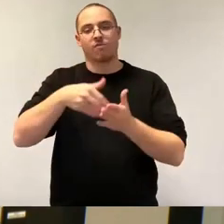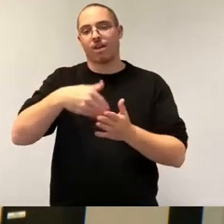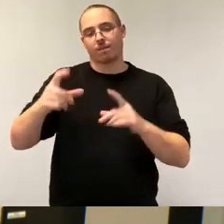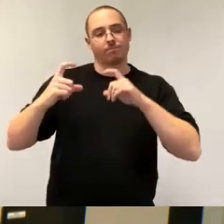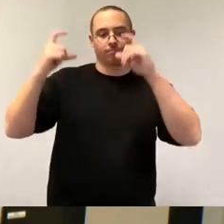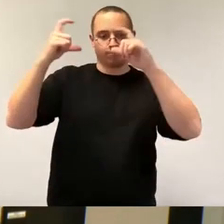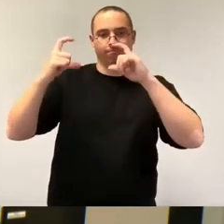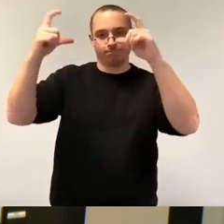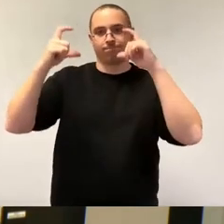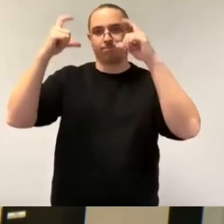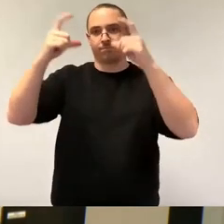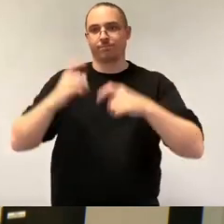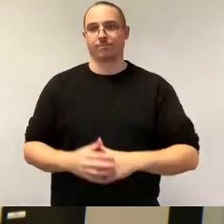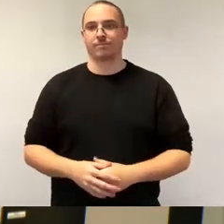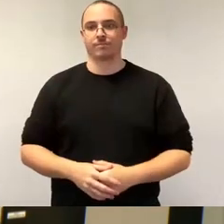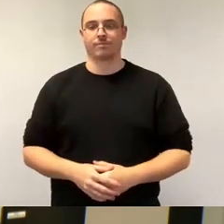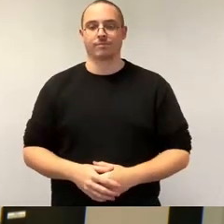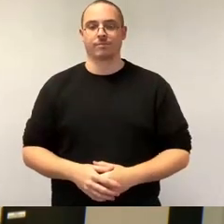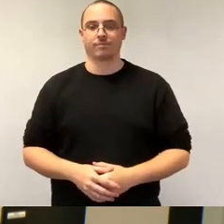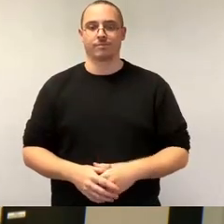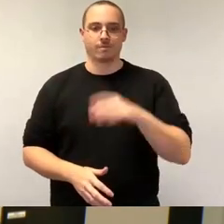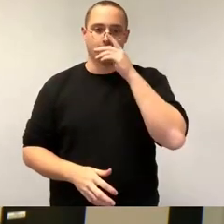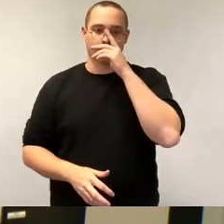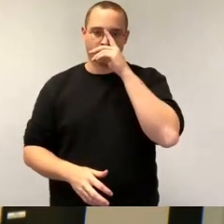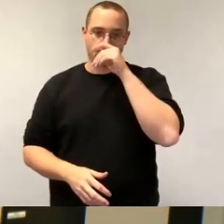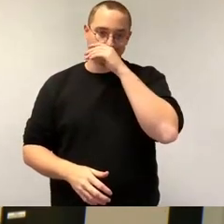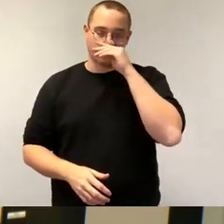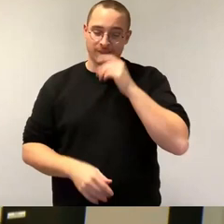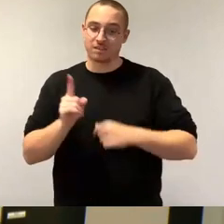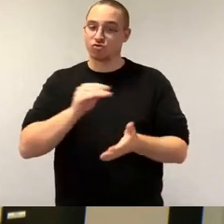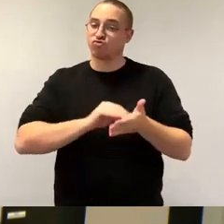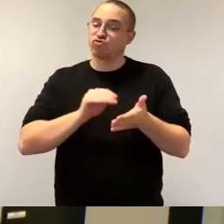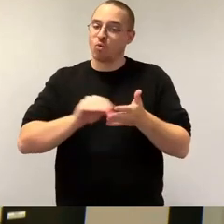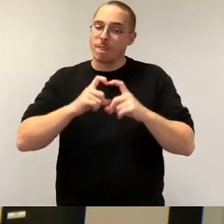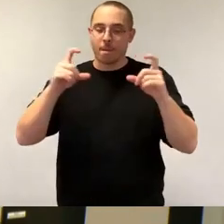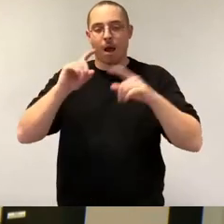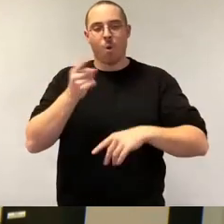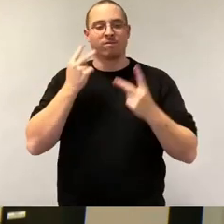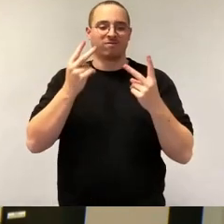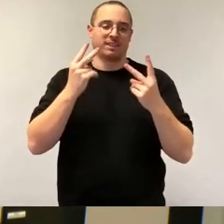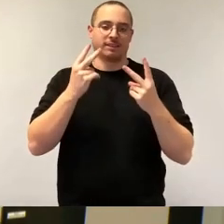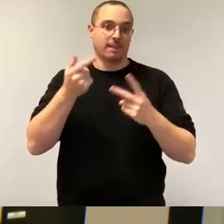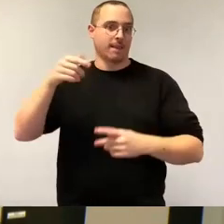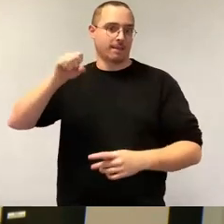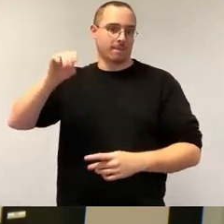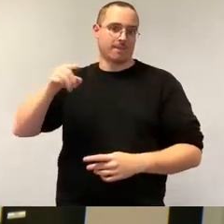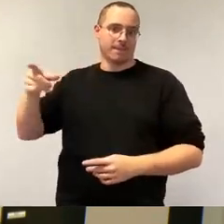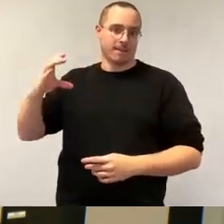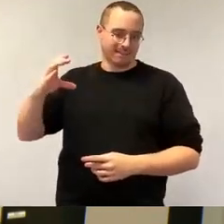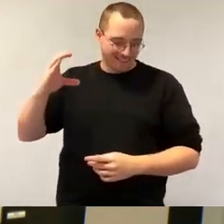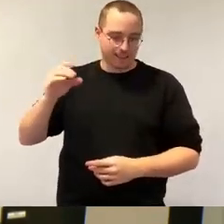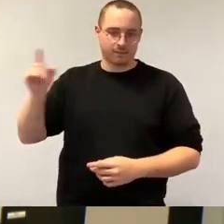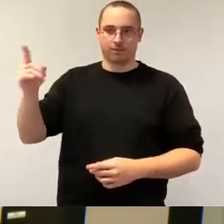Bestandteil, der auch durch die Ansiedlung von DSM Sie jetzt noch mal stärker nachgefragt werden wird. Vielen Dank.